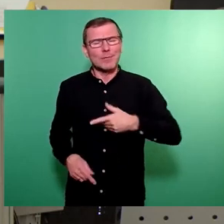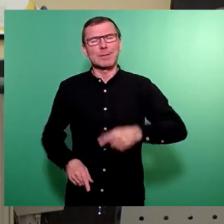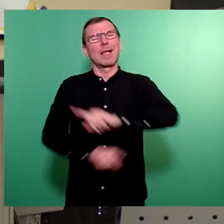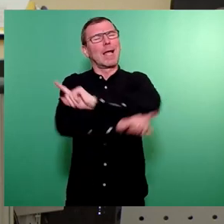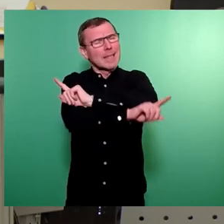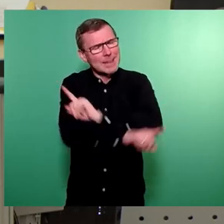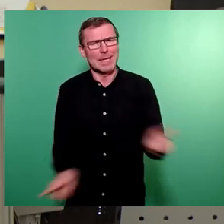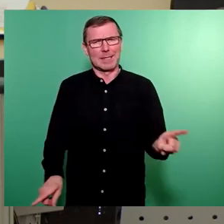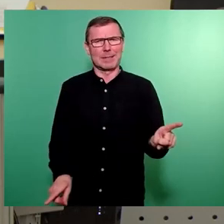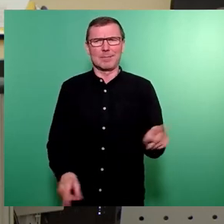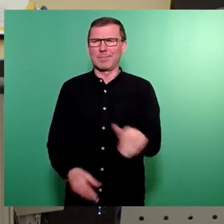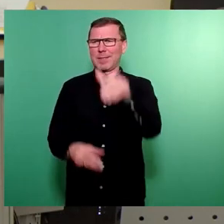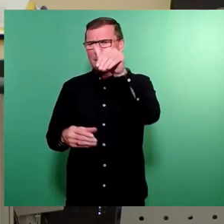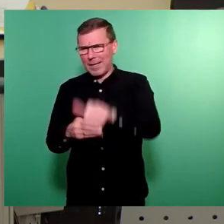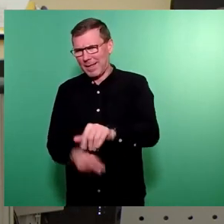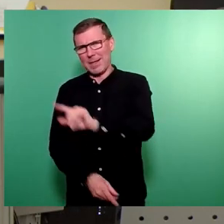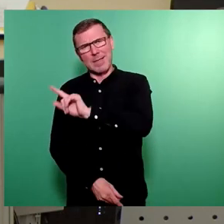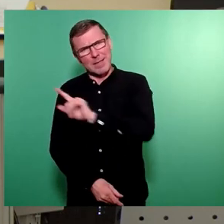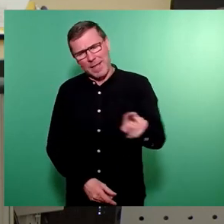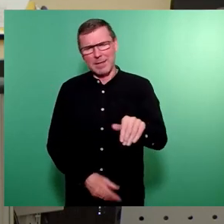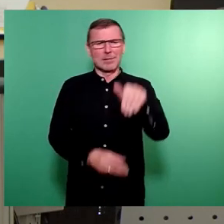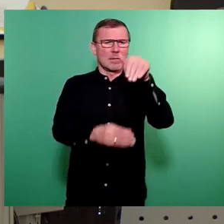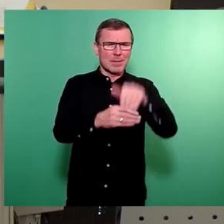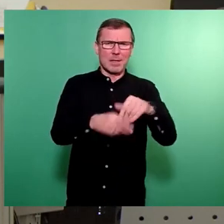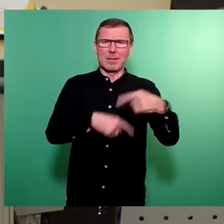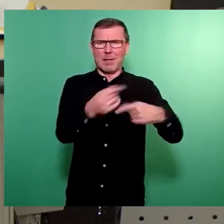weder mit dem Inhalt noch mit dem Verfahren.